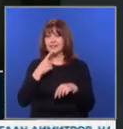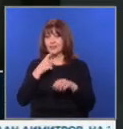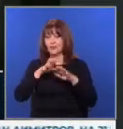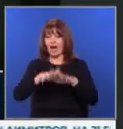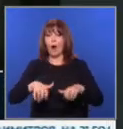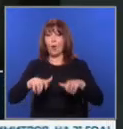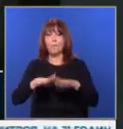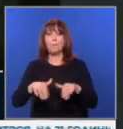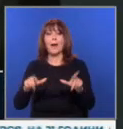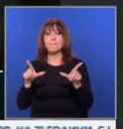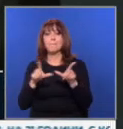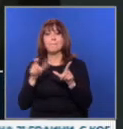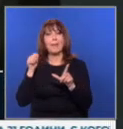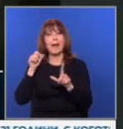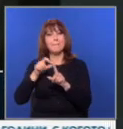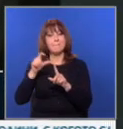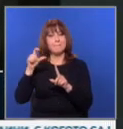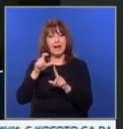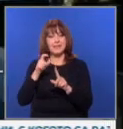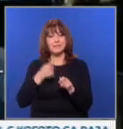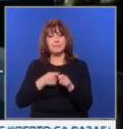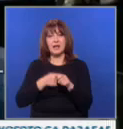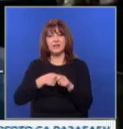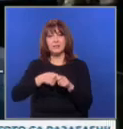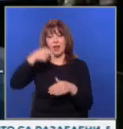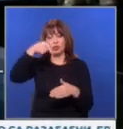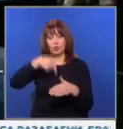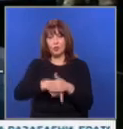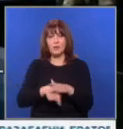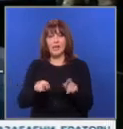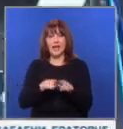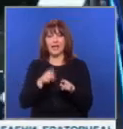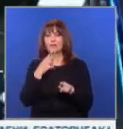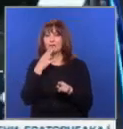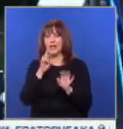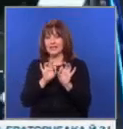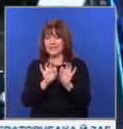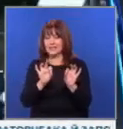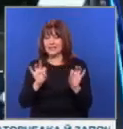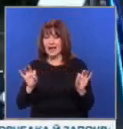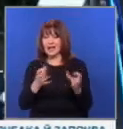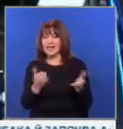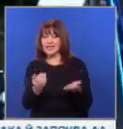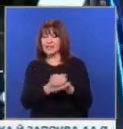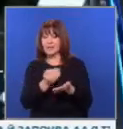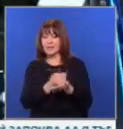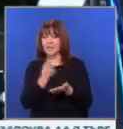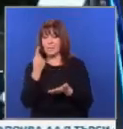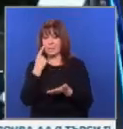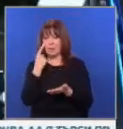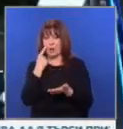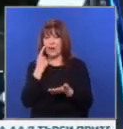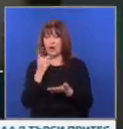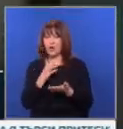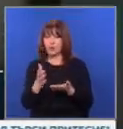Perseverance прави дубки големи, колкото цигара на кутия събира пробите в титаниеви контейнери. След години, когато вземем тези